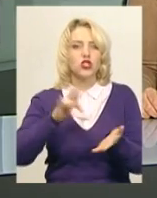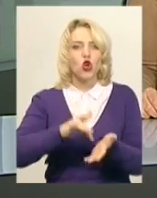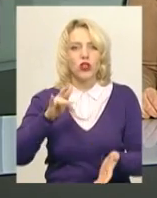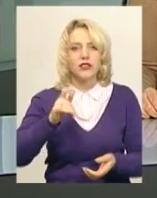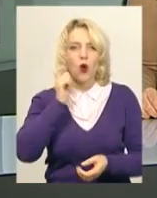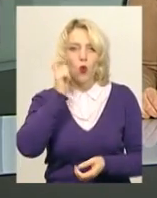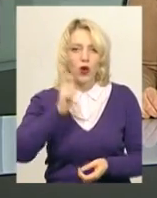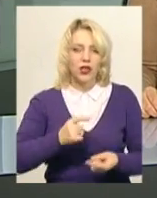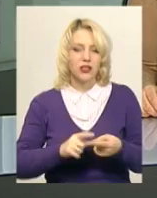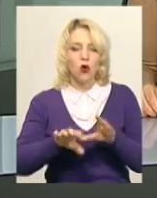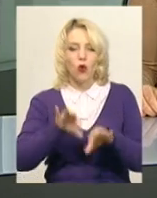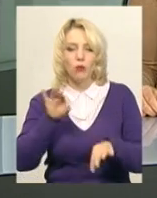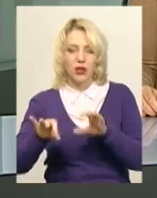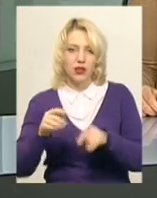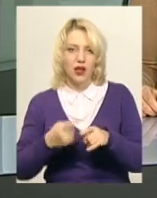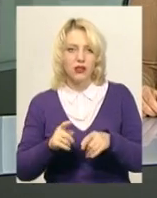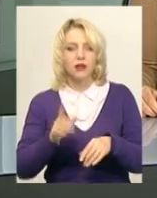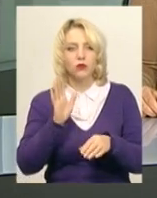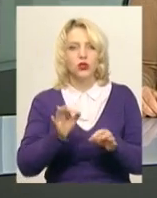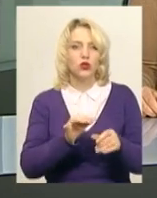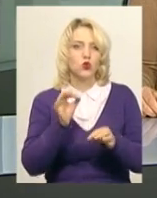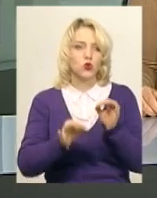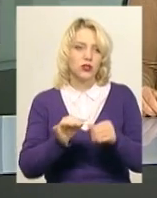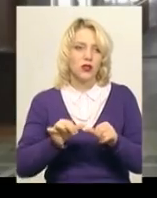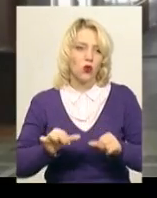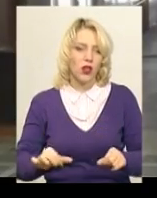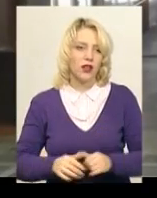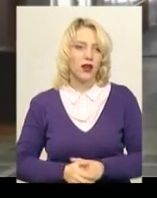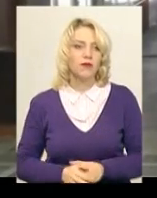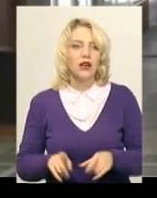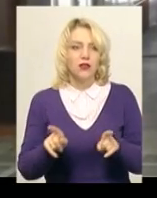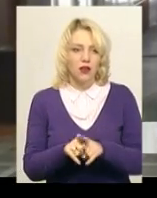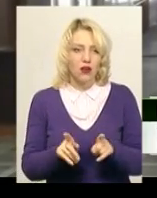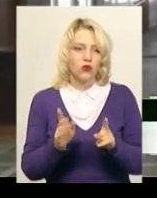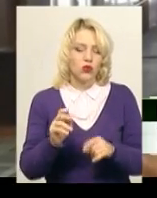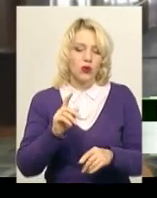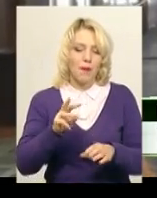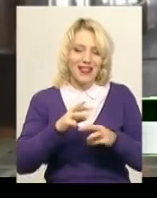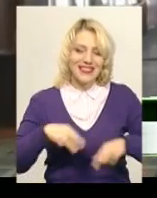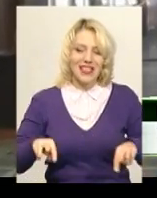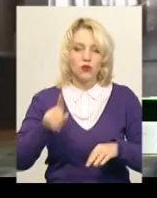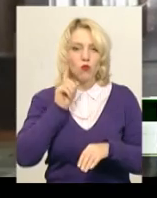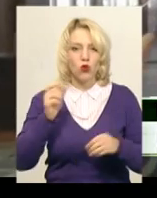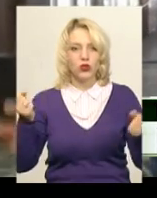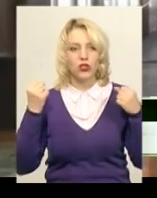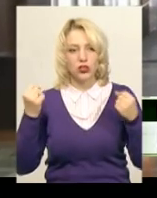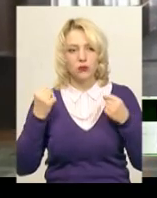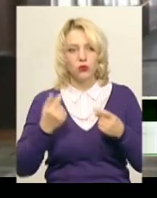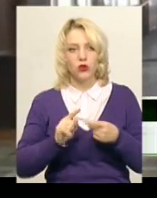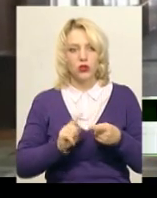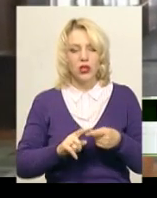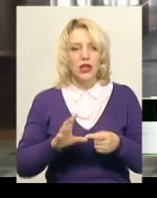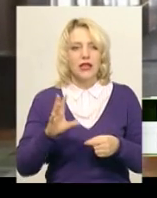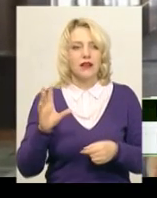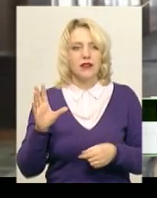Обиратиме молодіжну столицю України суддівська колегія. Також Міністерство молоді і спорту в подарунок організовує величезний